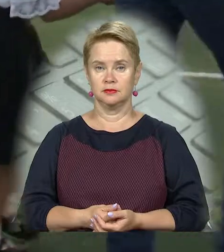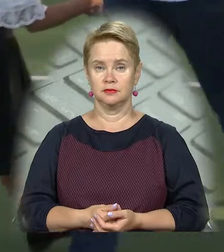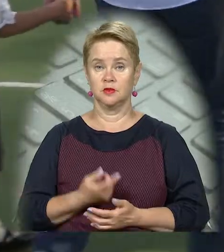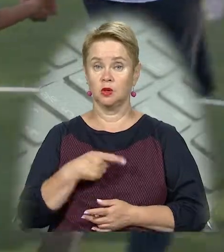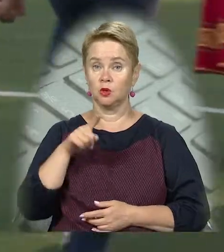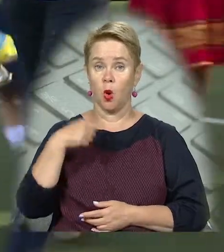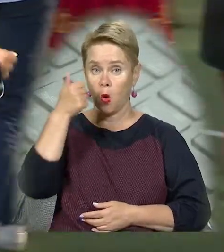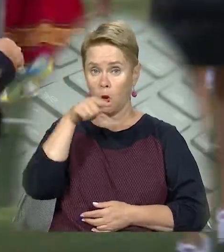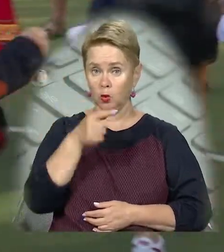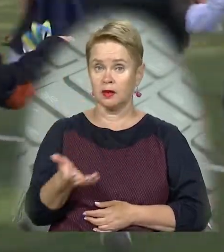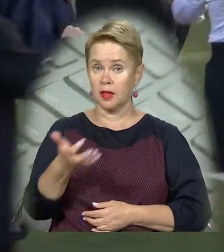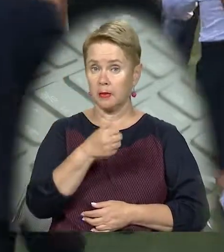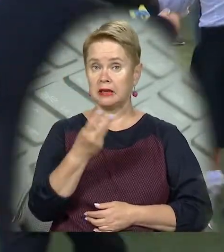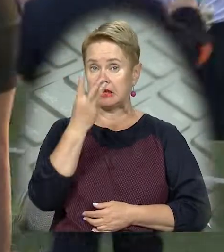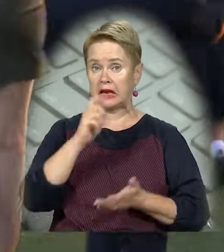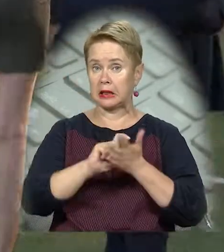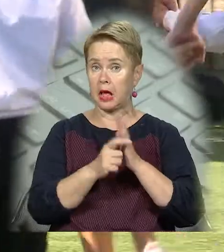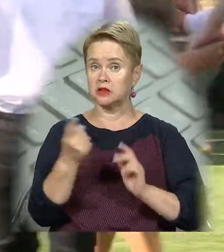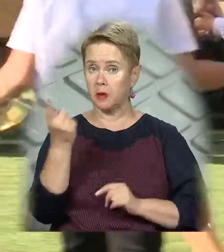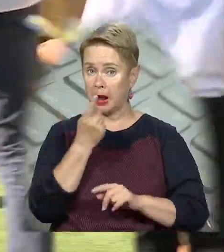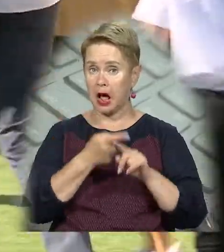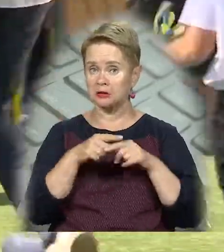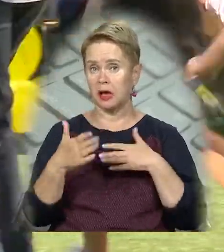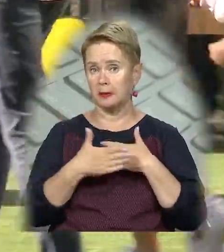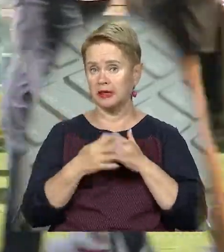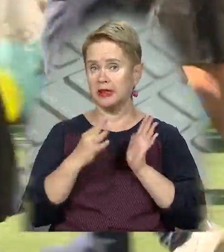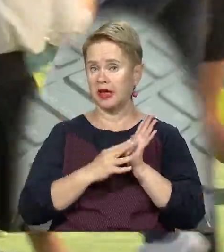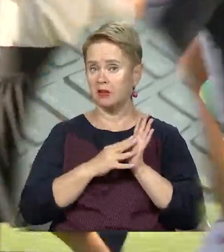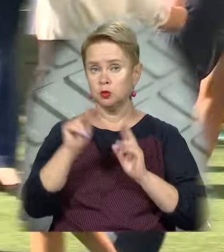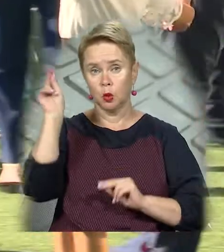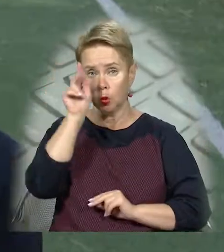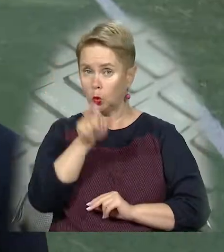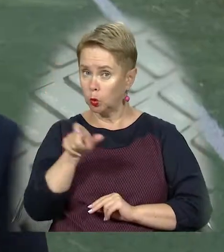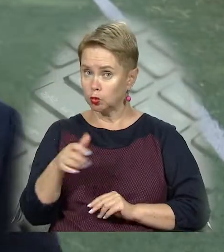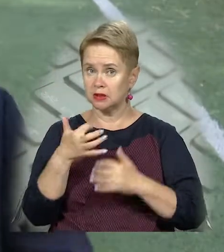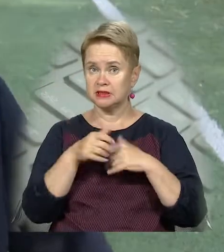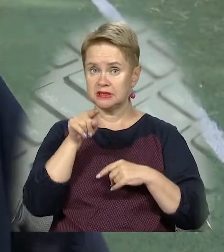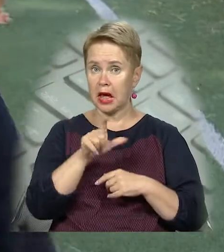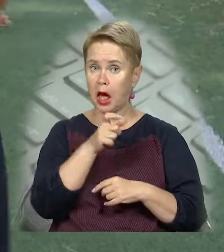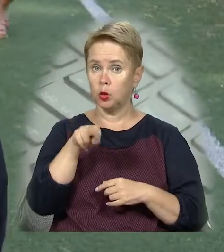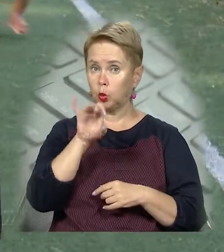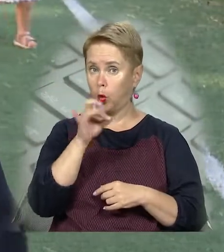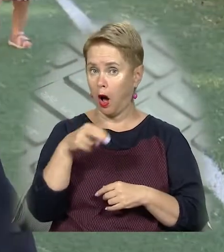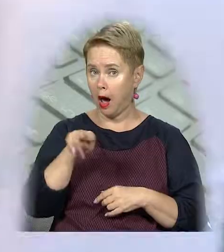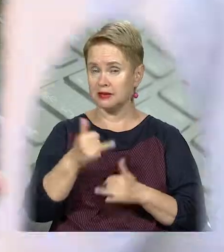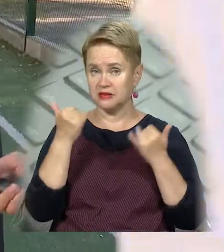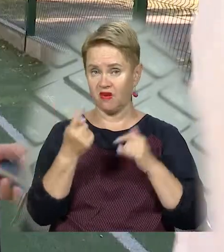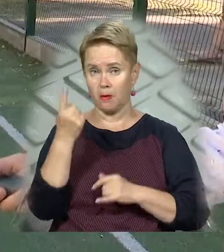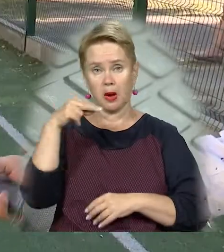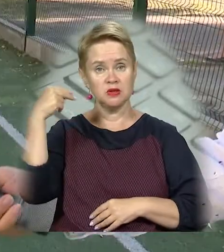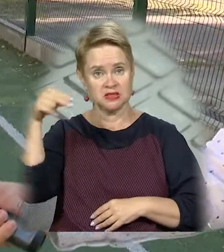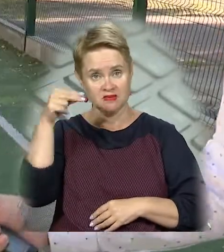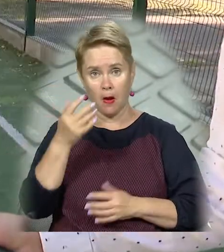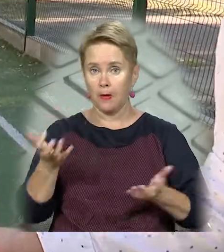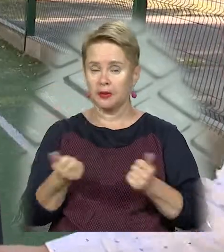Цього року тут набрали три класи першачків, а це близько 90 учнів. Серед них і Едуард. Сьогодні його на першому